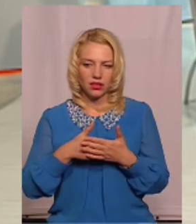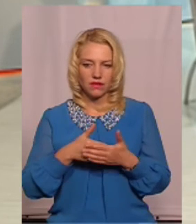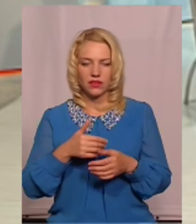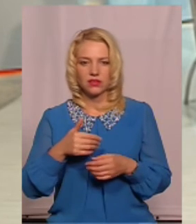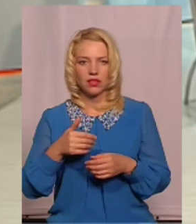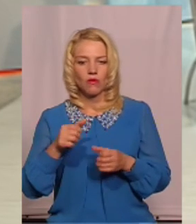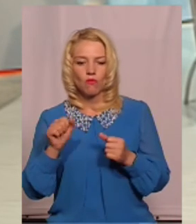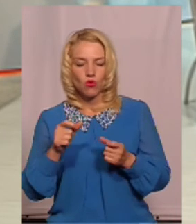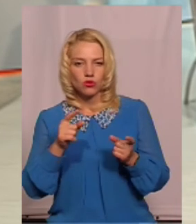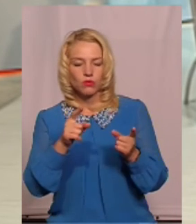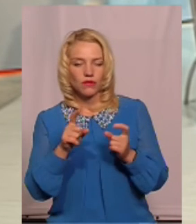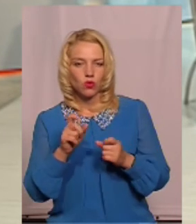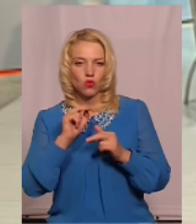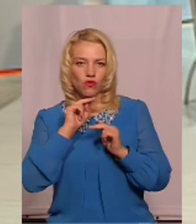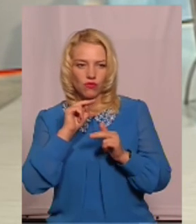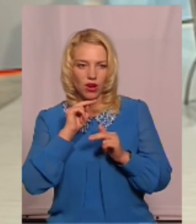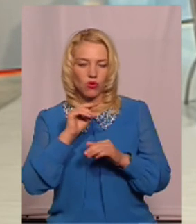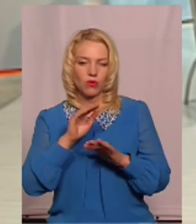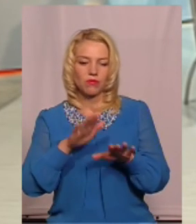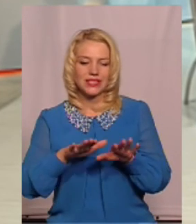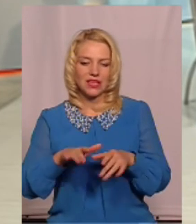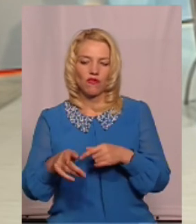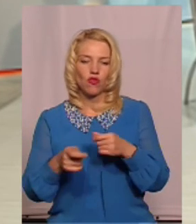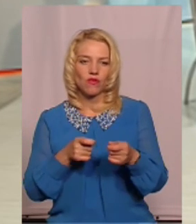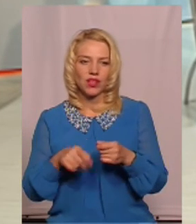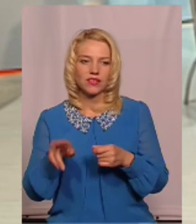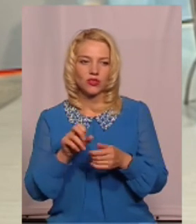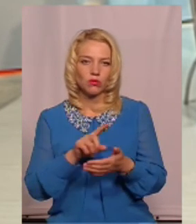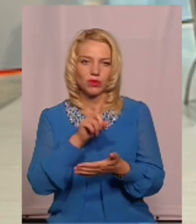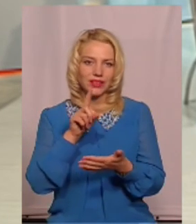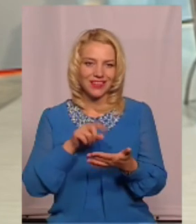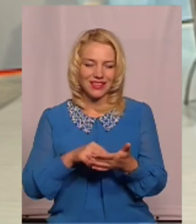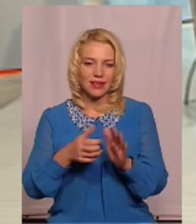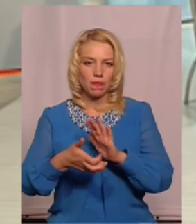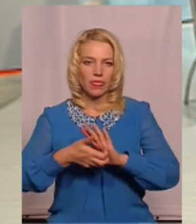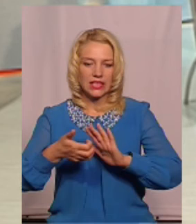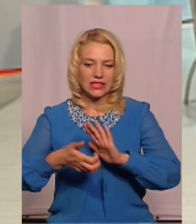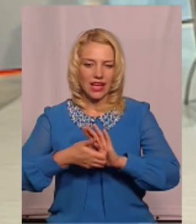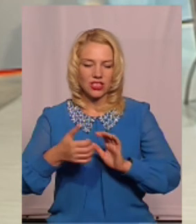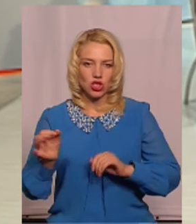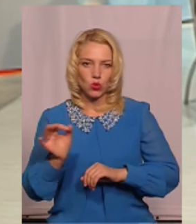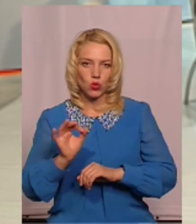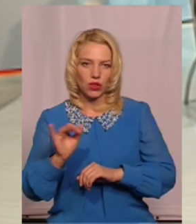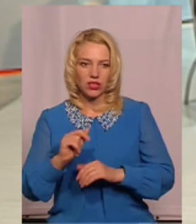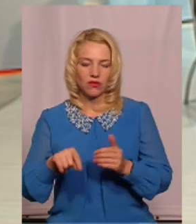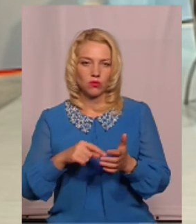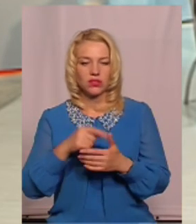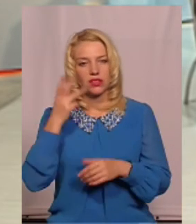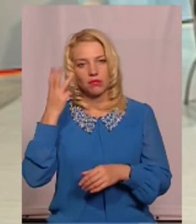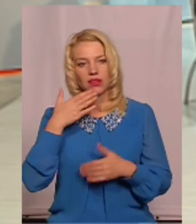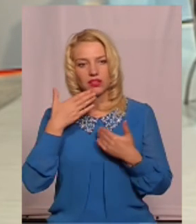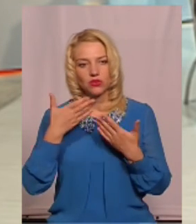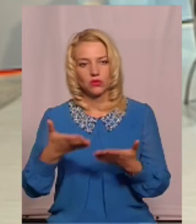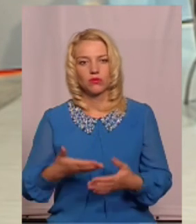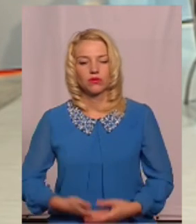блогери можуть привернути увагу місцевої влади до питання нестачі громадських туалетів у місті Хмельницькому.